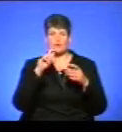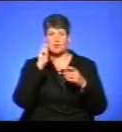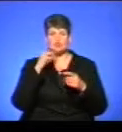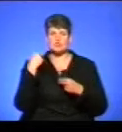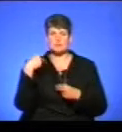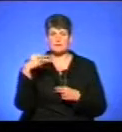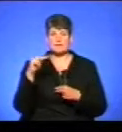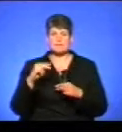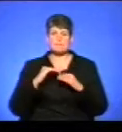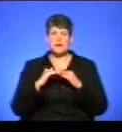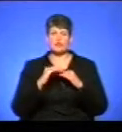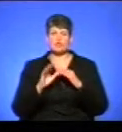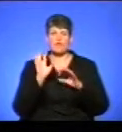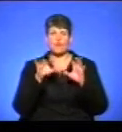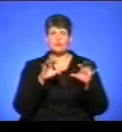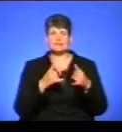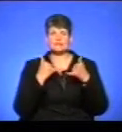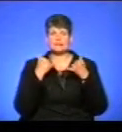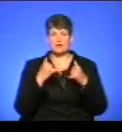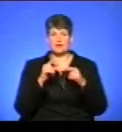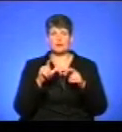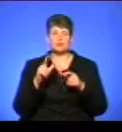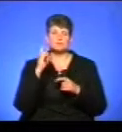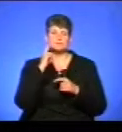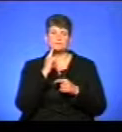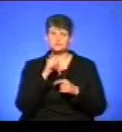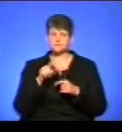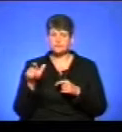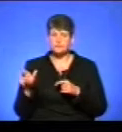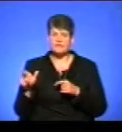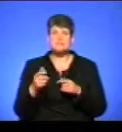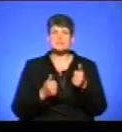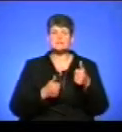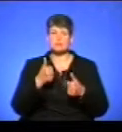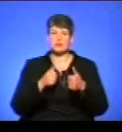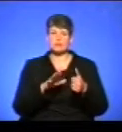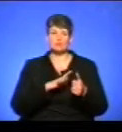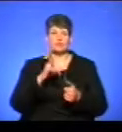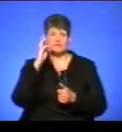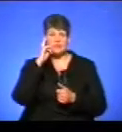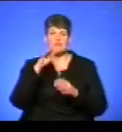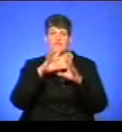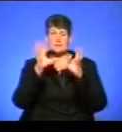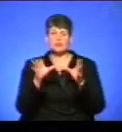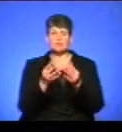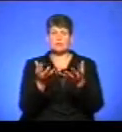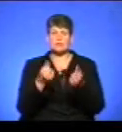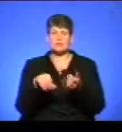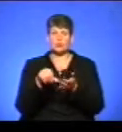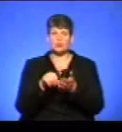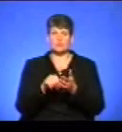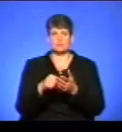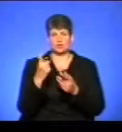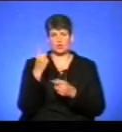чемпіонату з пляжного волейболу для людей із вадами слуху. Змагання відбувалися у Києві, загалом у них взяли участь майже